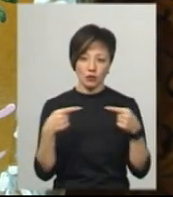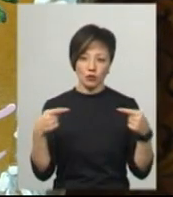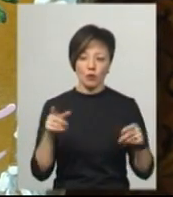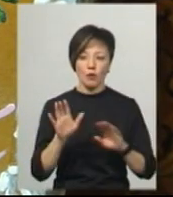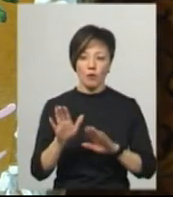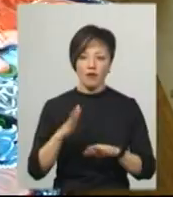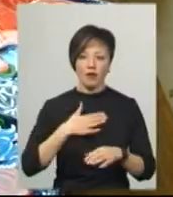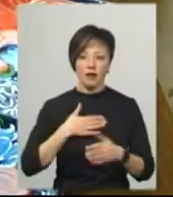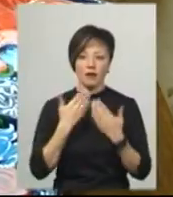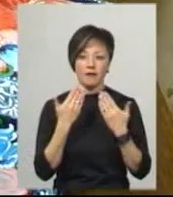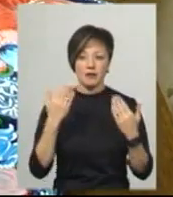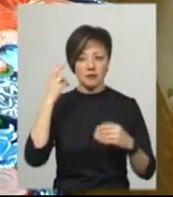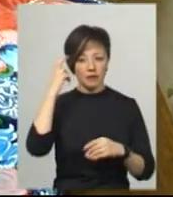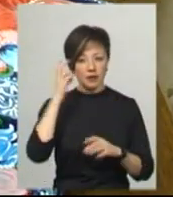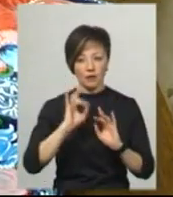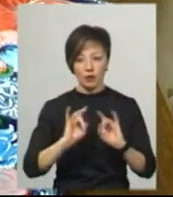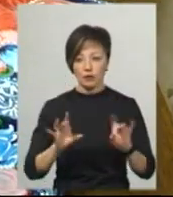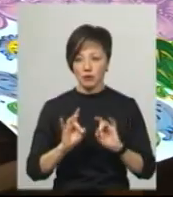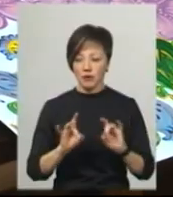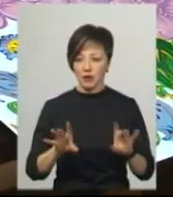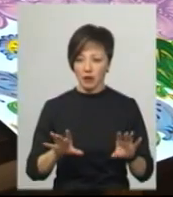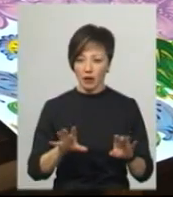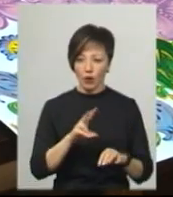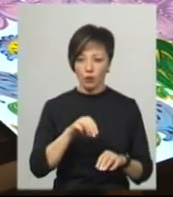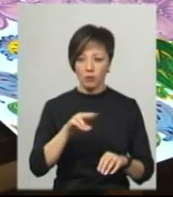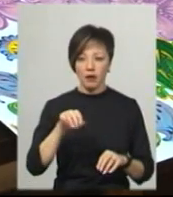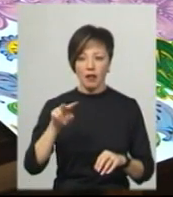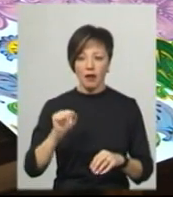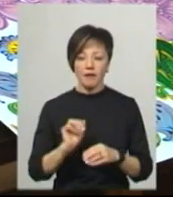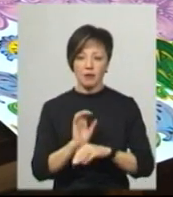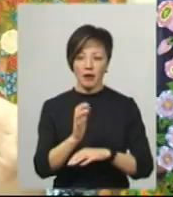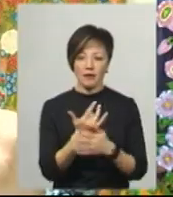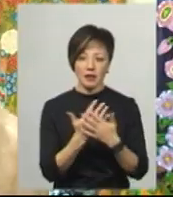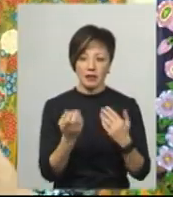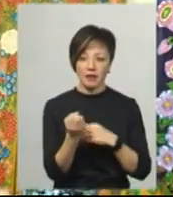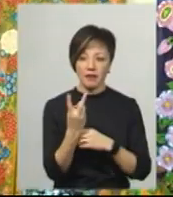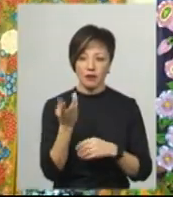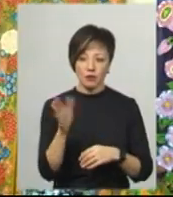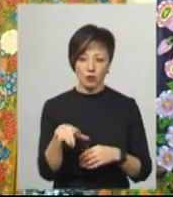Побували її роботи на виставці в Києві, розповідає Людмила Подусюк. Туди вона відправила 12 різних картин.